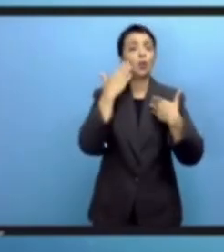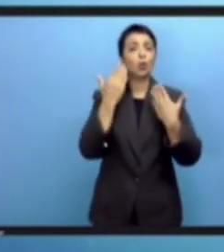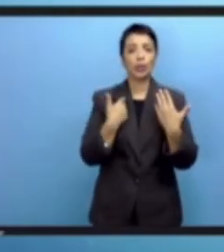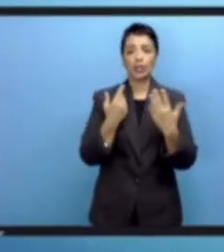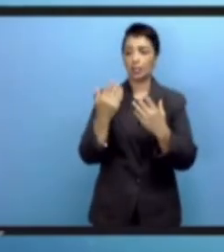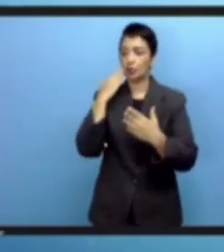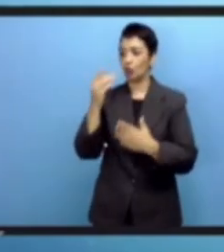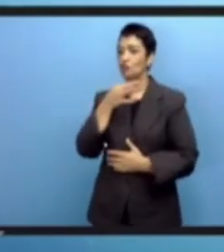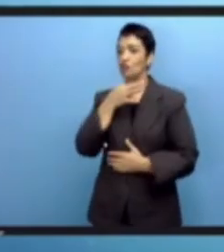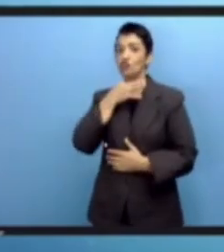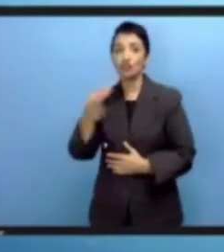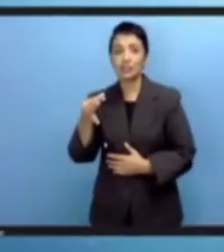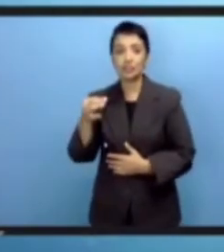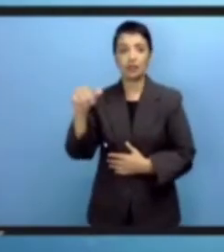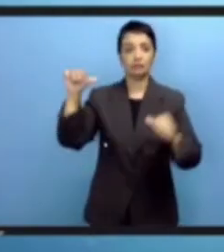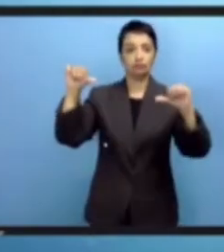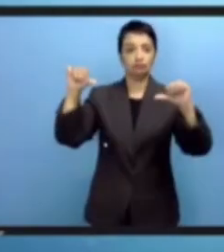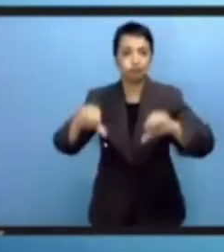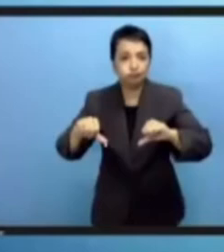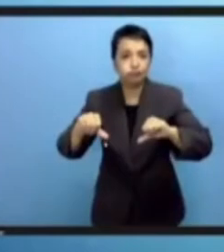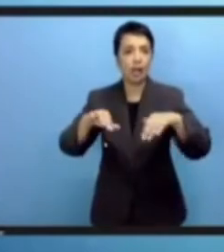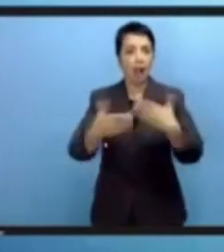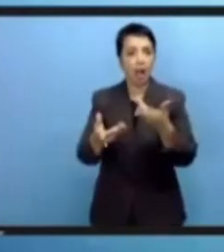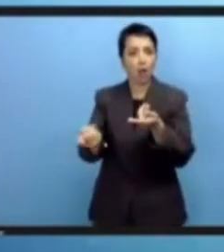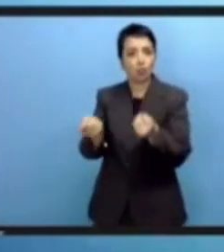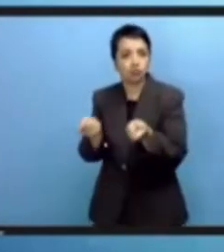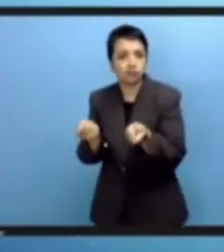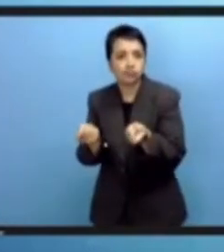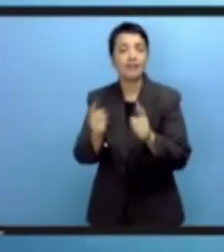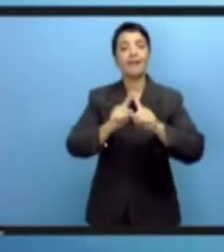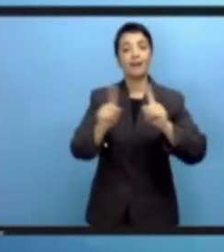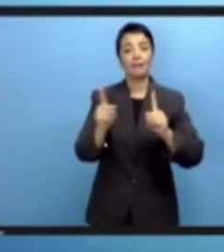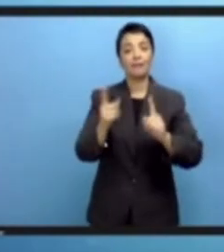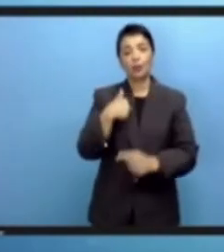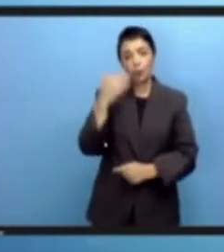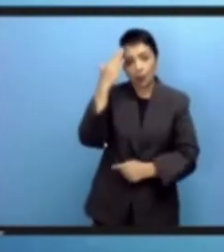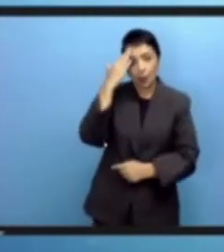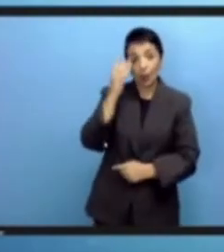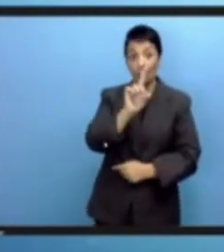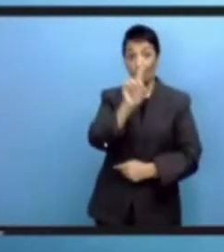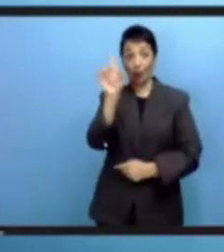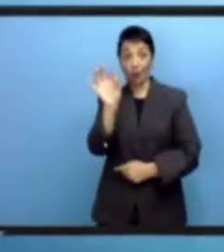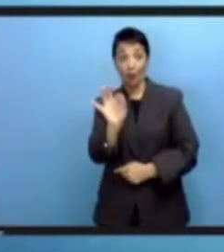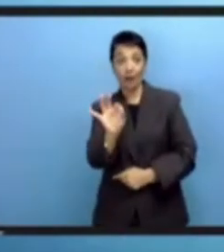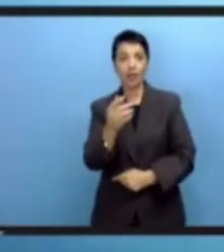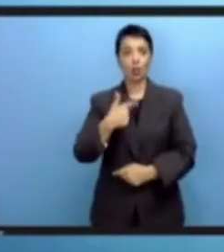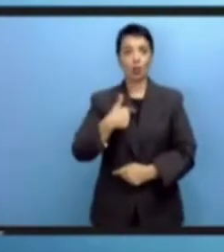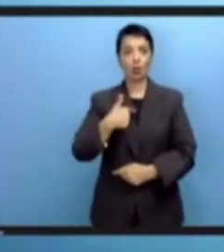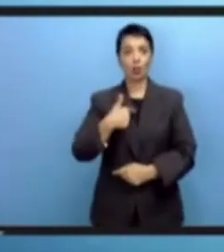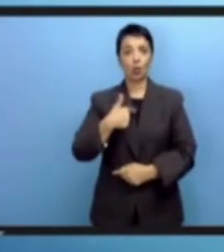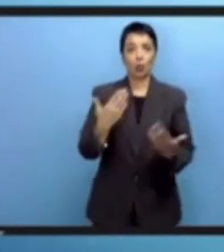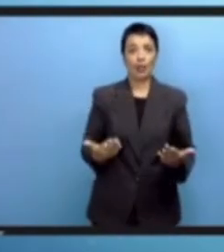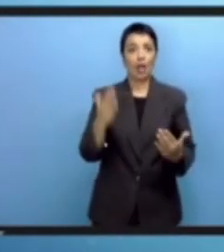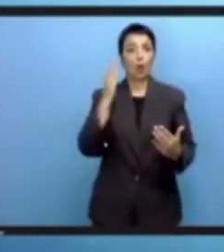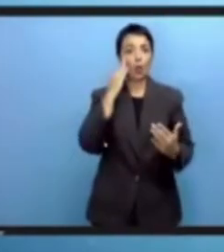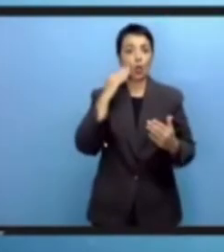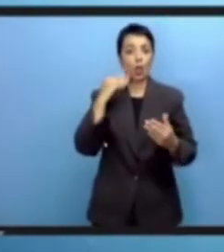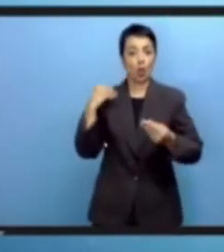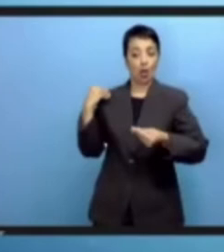فإن الميثاق الرقمي العالمي يمثل فرصة للاستفادة من الفرص